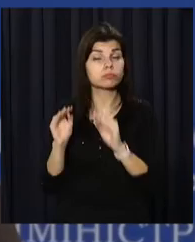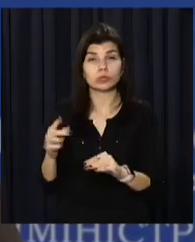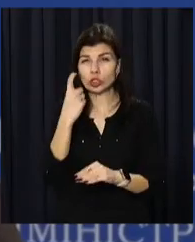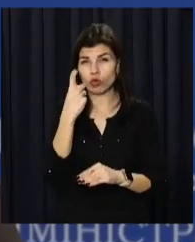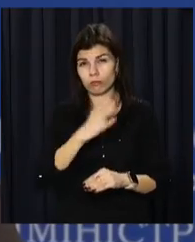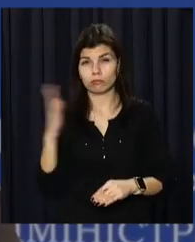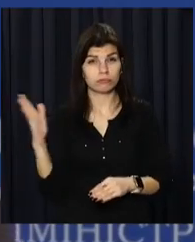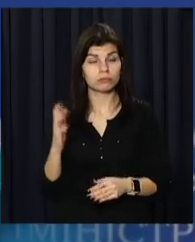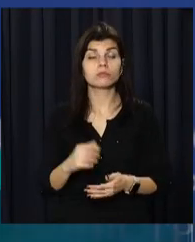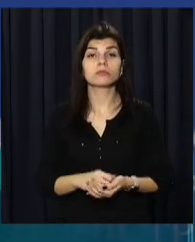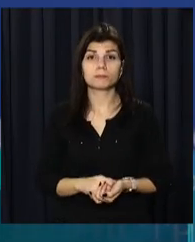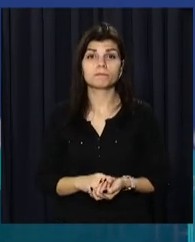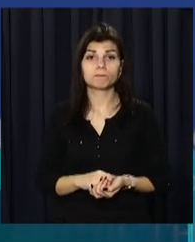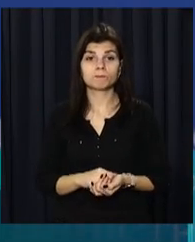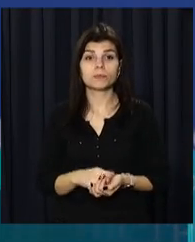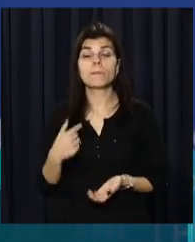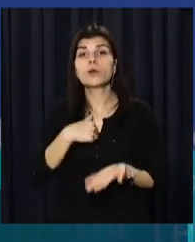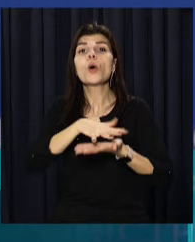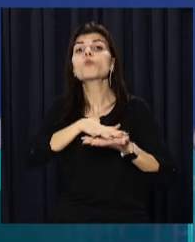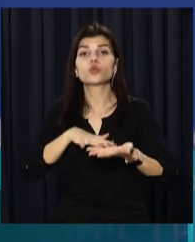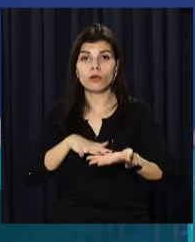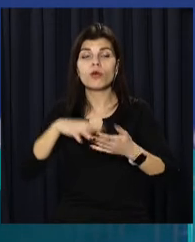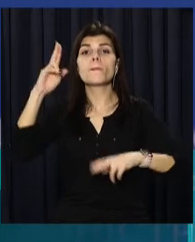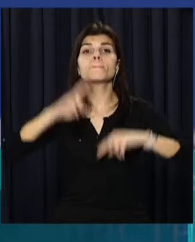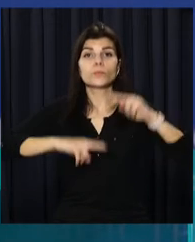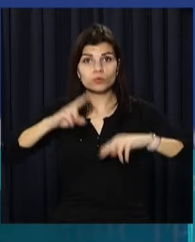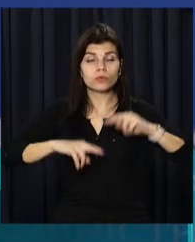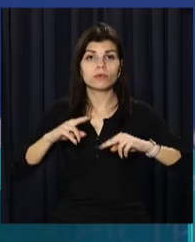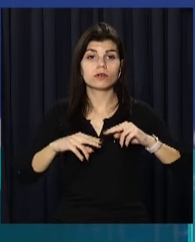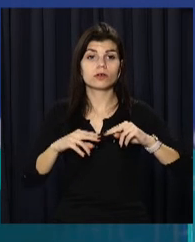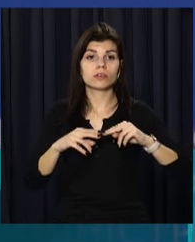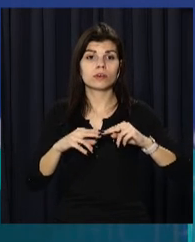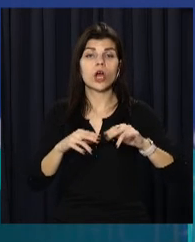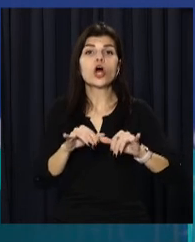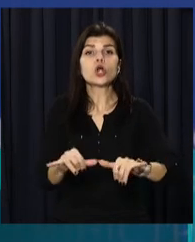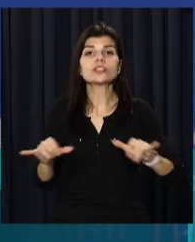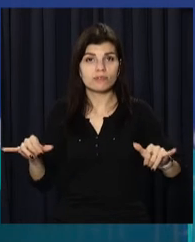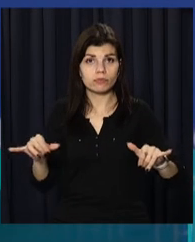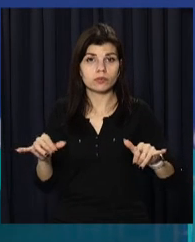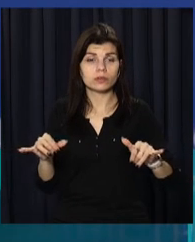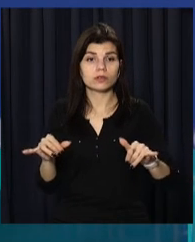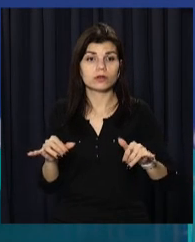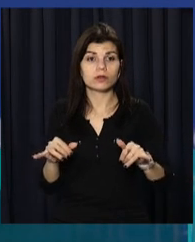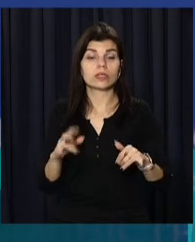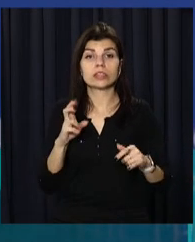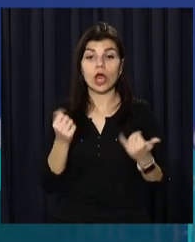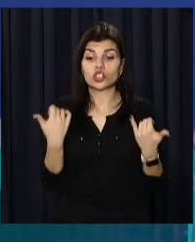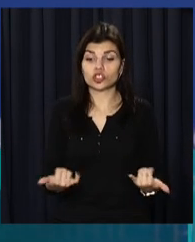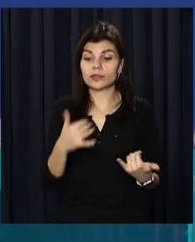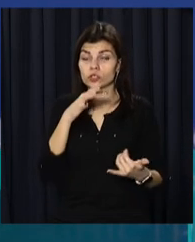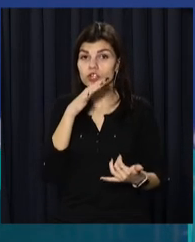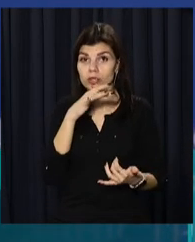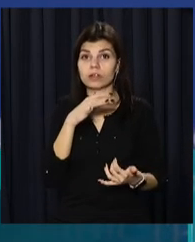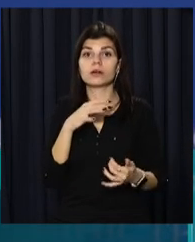Ми продовжуємо реконструювати, будувати, розвивати. На даний час